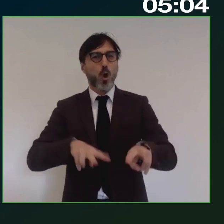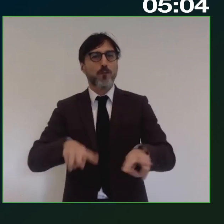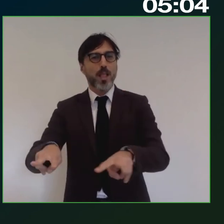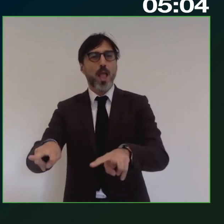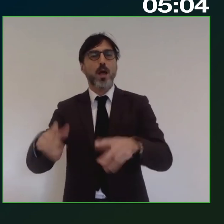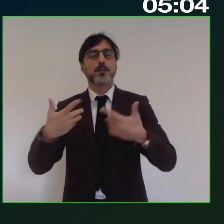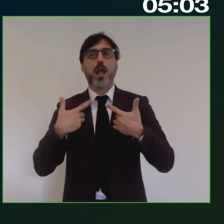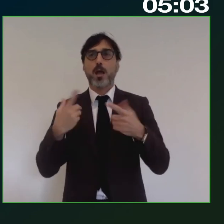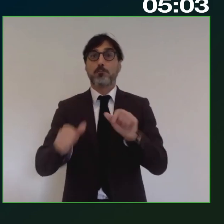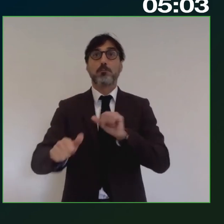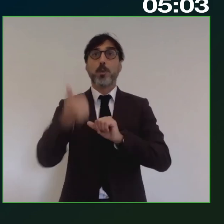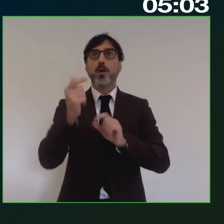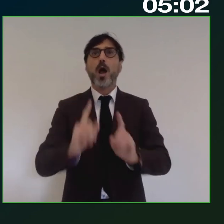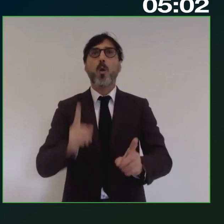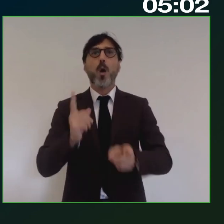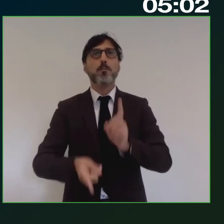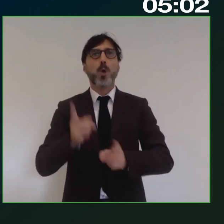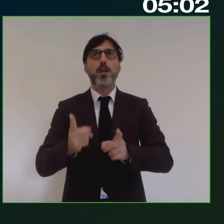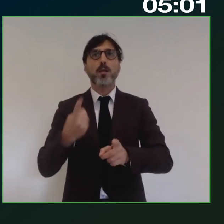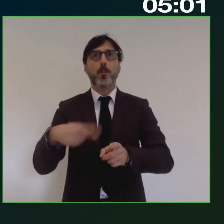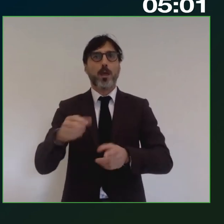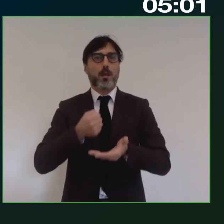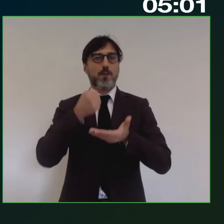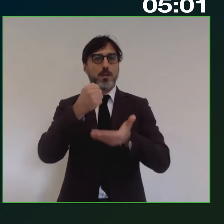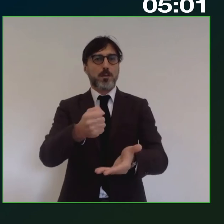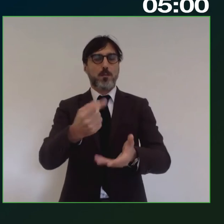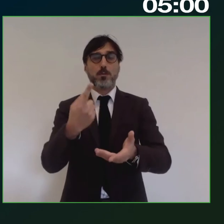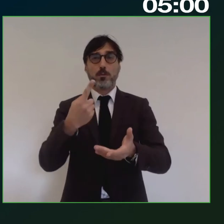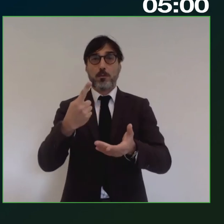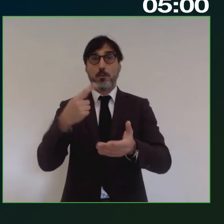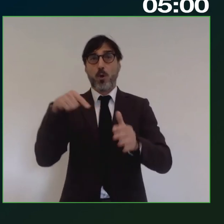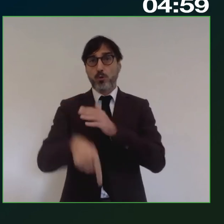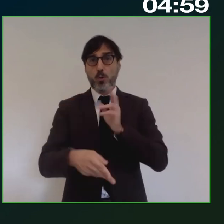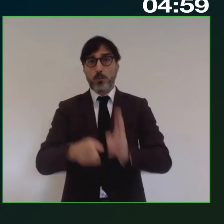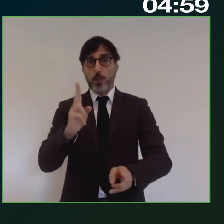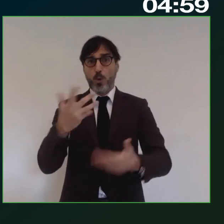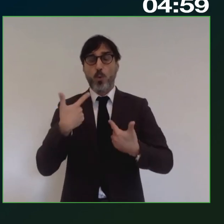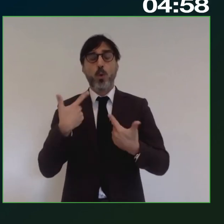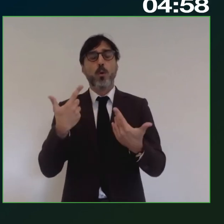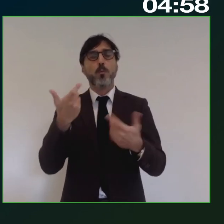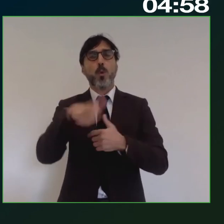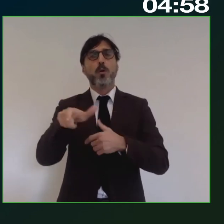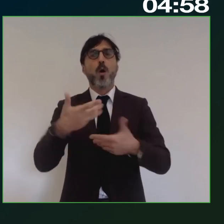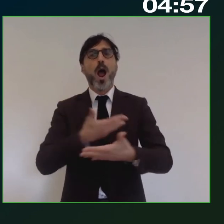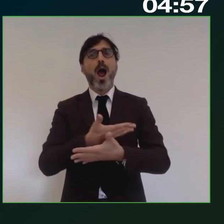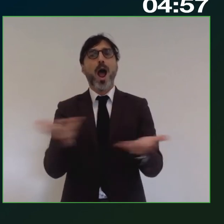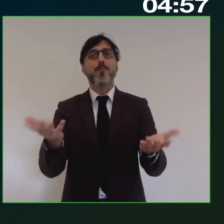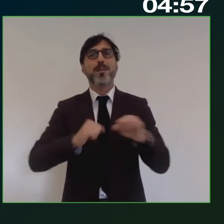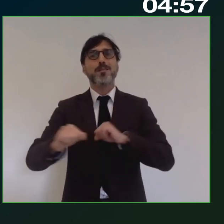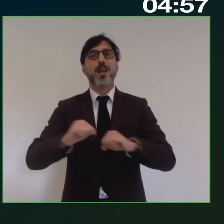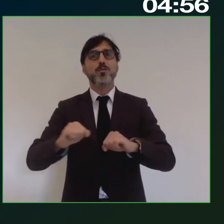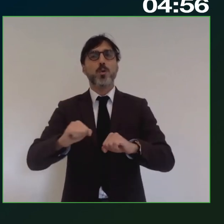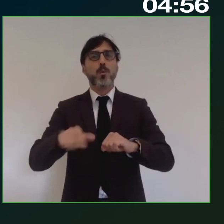definiscono le priorità politiche di investimento. Soprattutto al mezzogiorno dove le amministrazioni pubbliche fino ad oggi